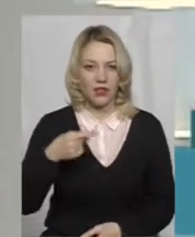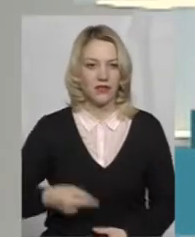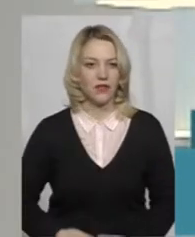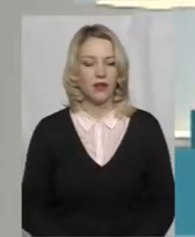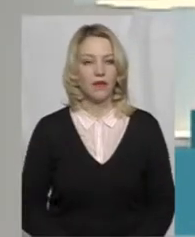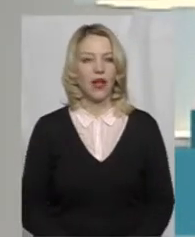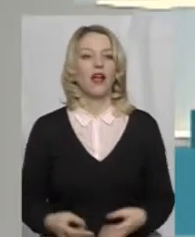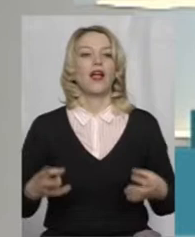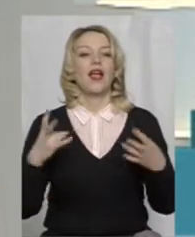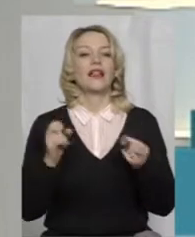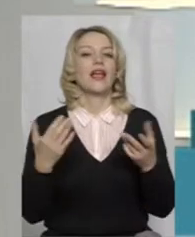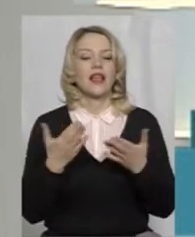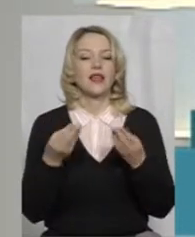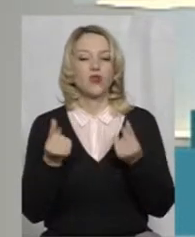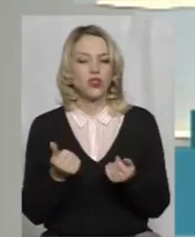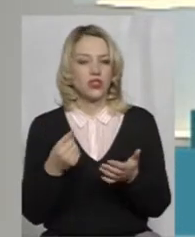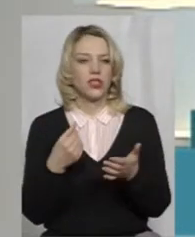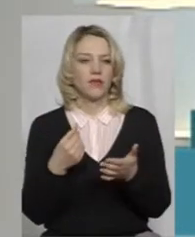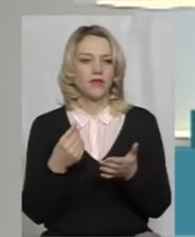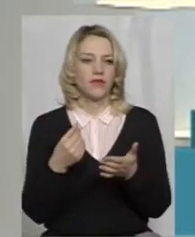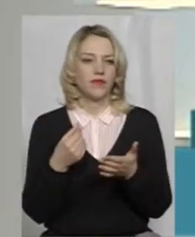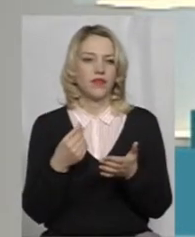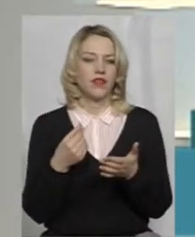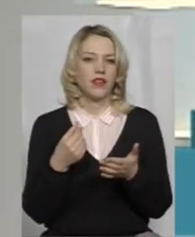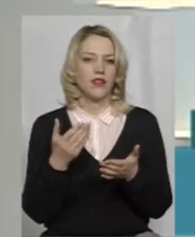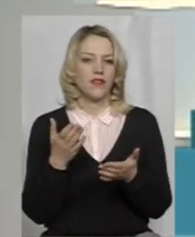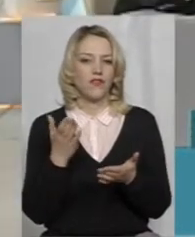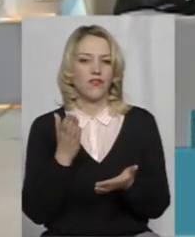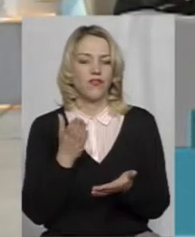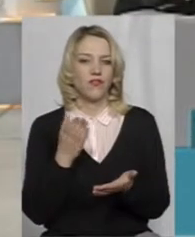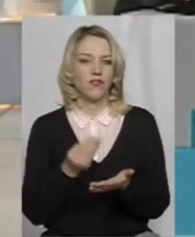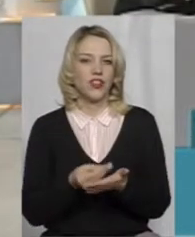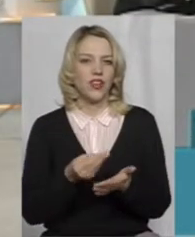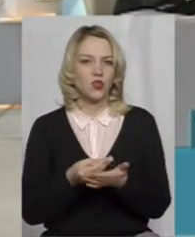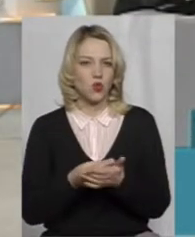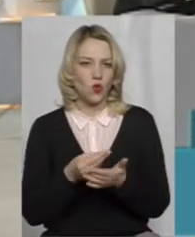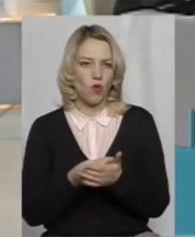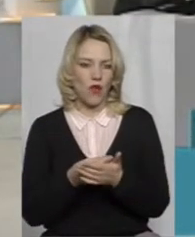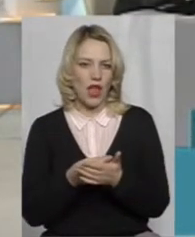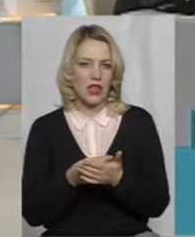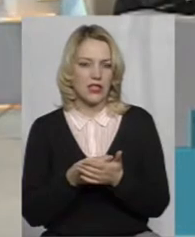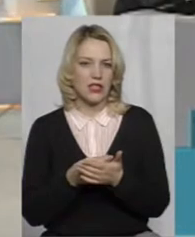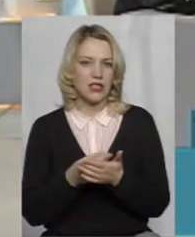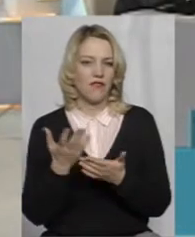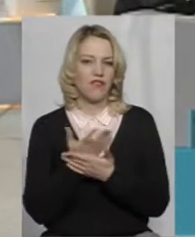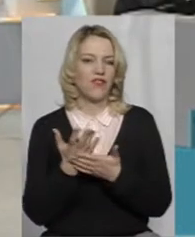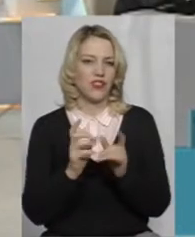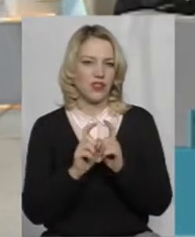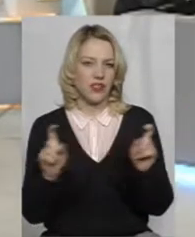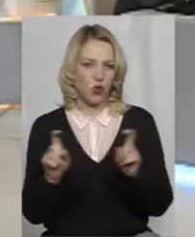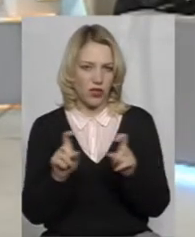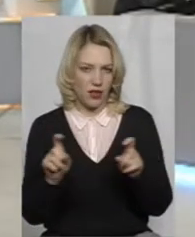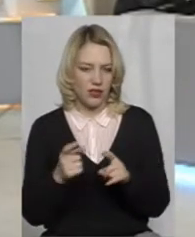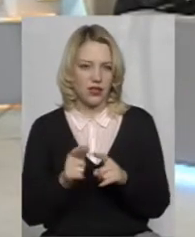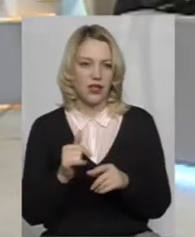кошти вони існували? Хто фінансував їхні діяльність і фінансує? Це державні кошти? Зараз